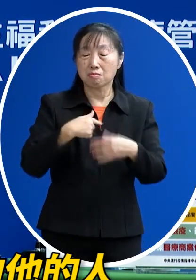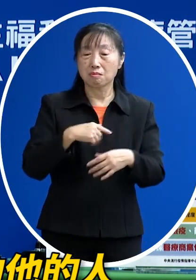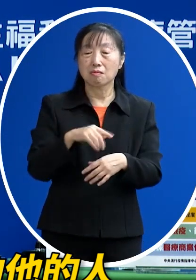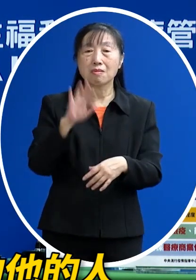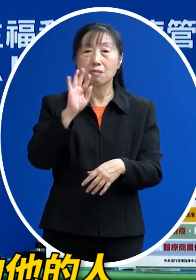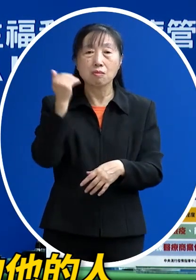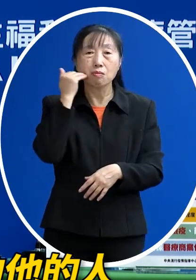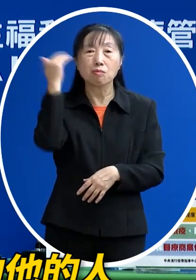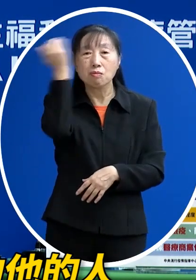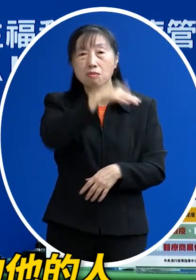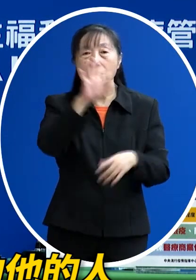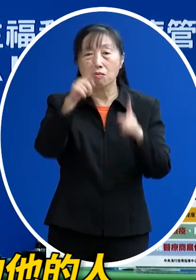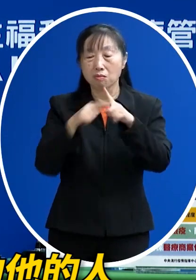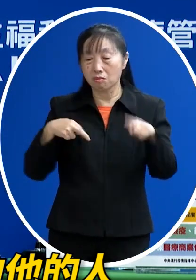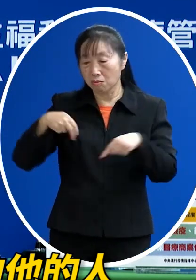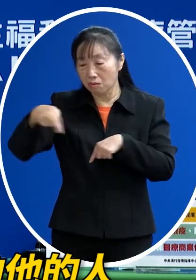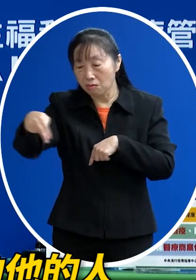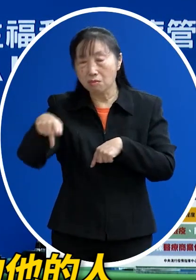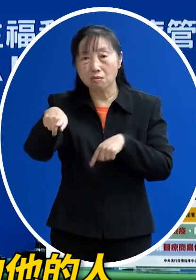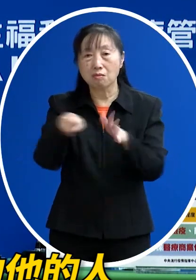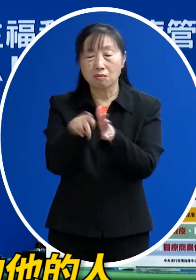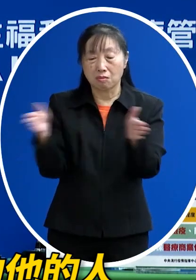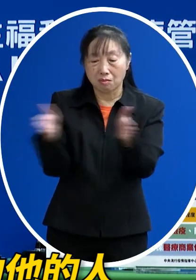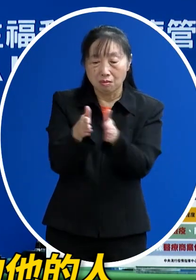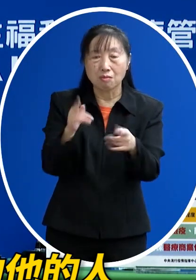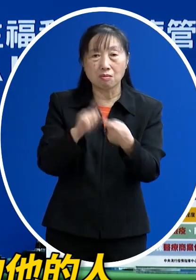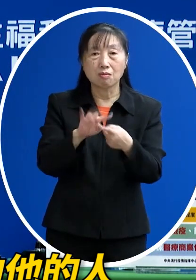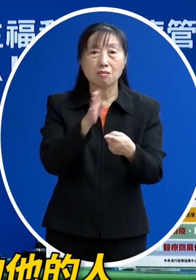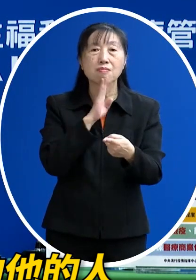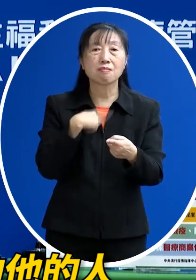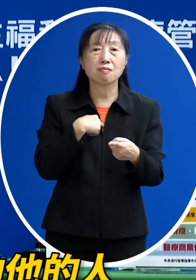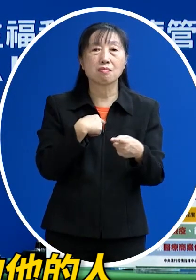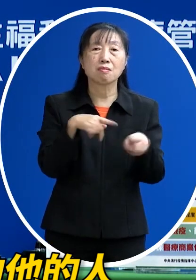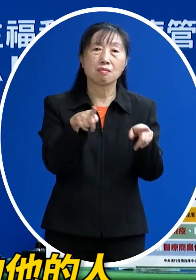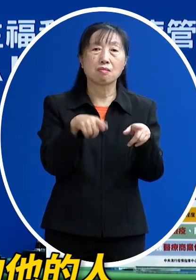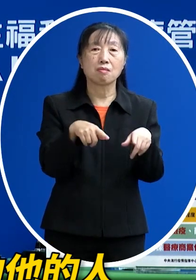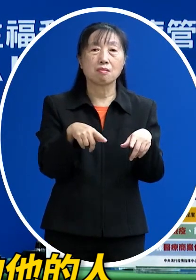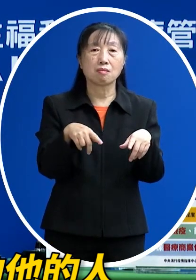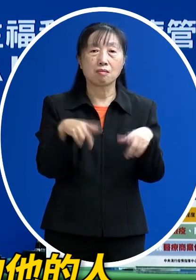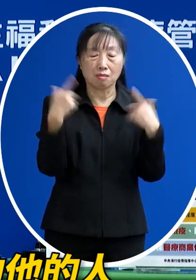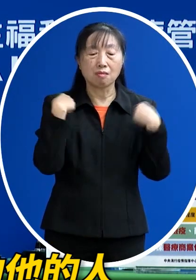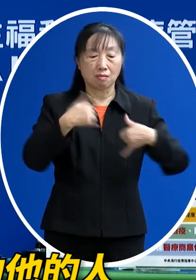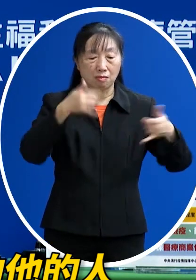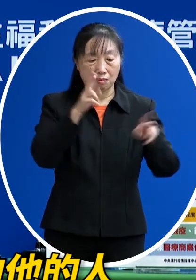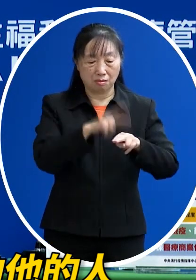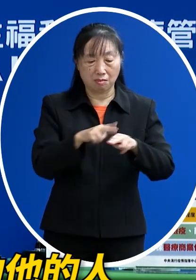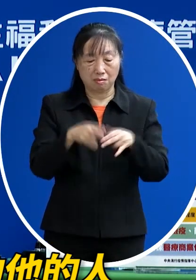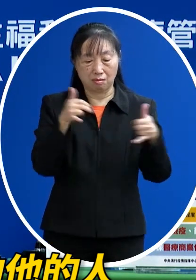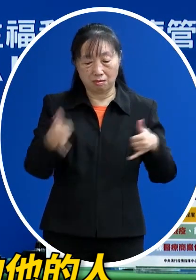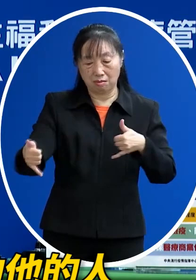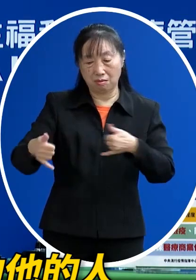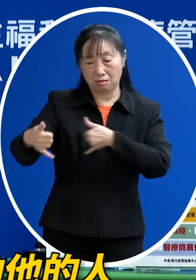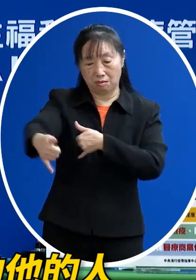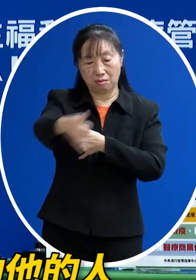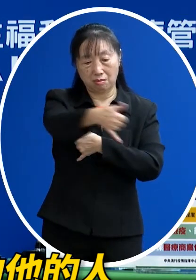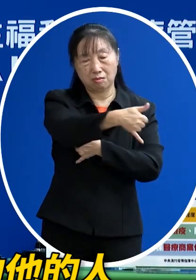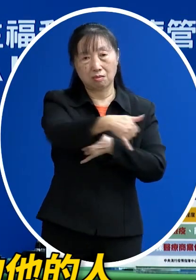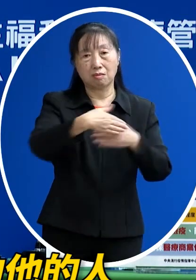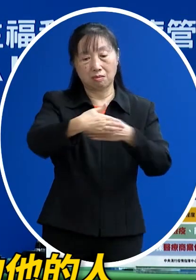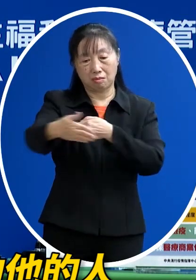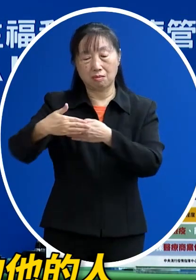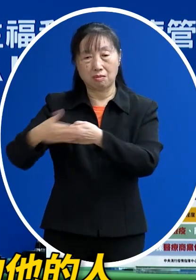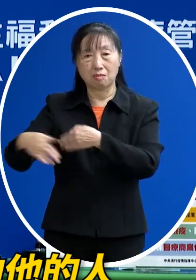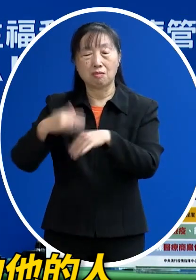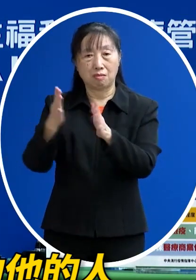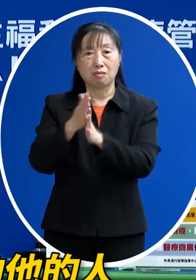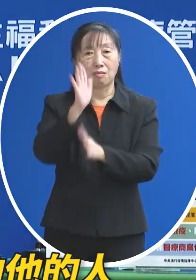過 或從後面經過那當然可能就沒有 但是那等於是一個很短暫的一個接觸那基本上周遭的人還是得有保